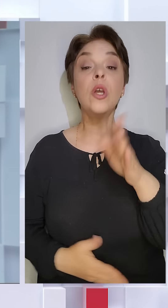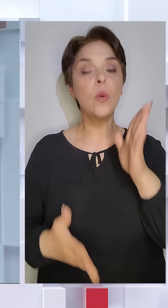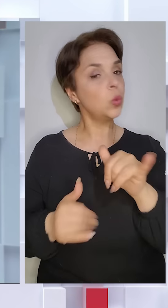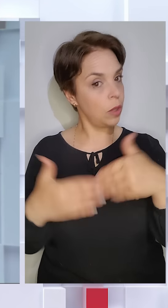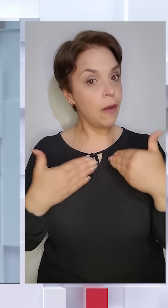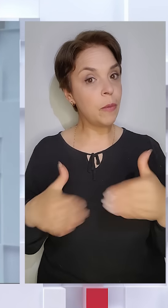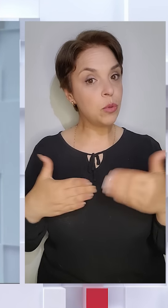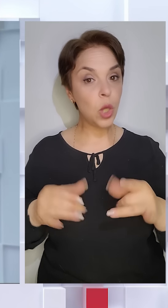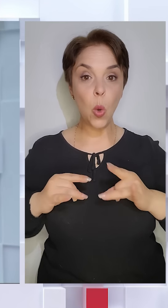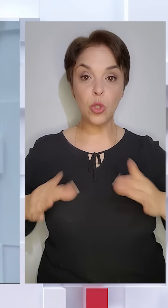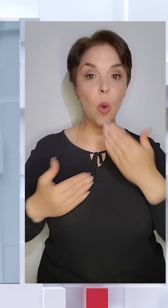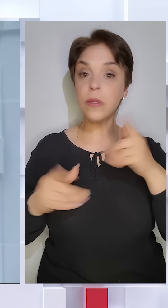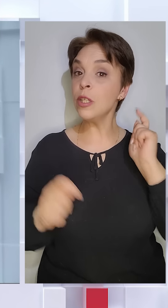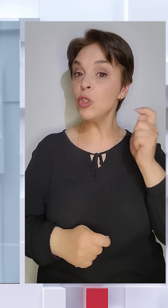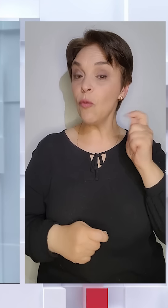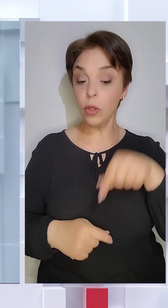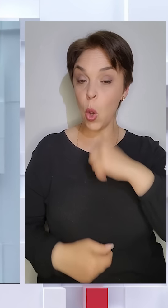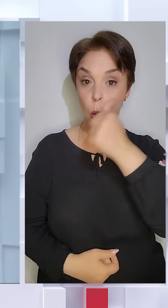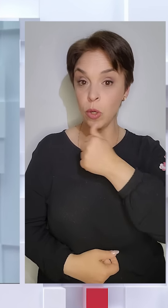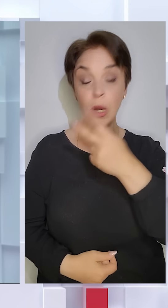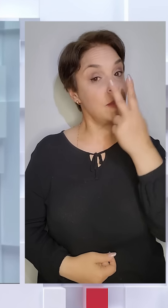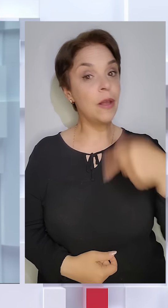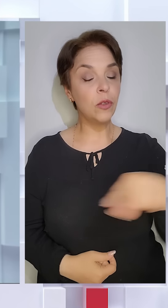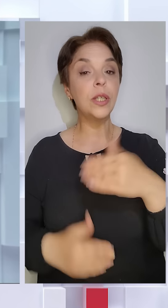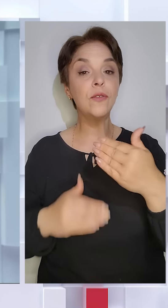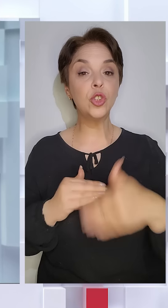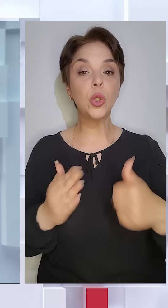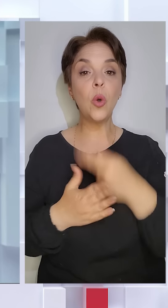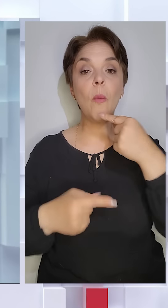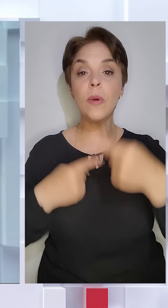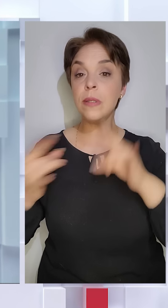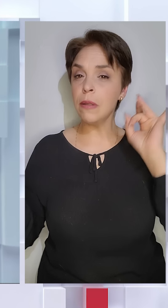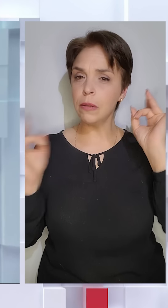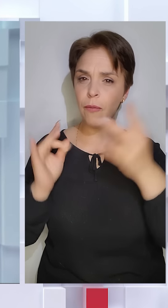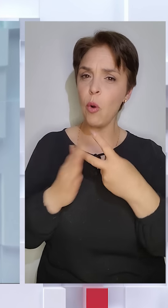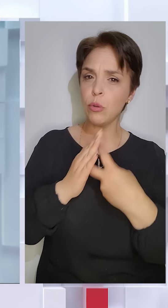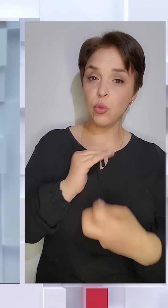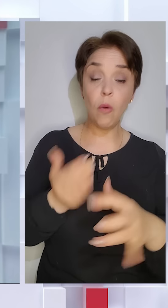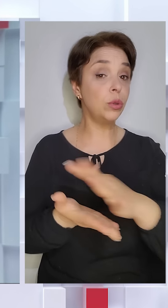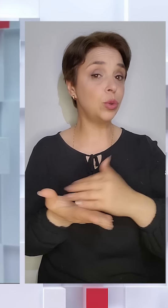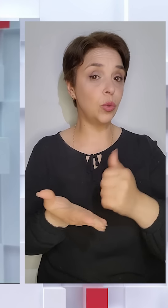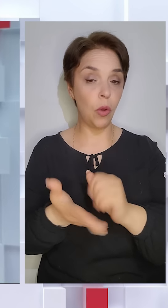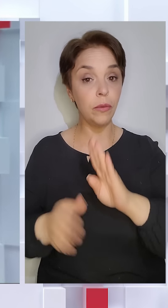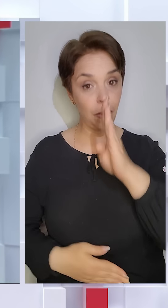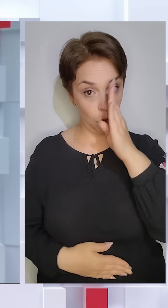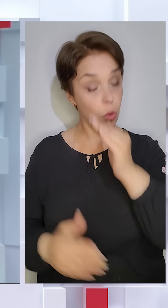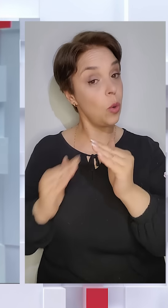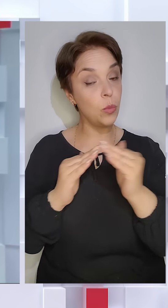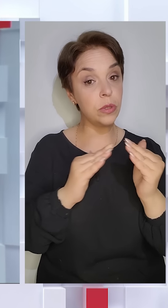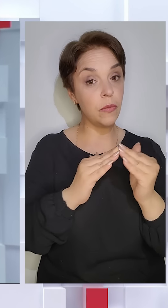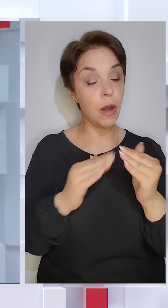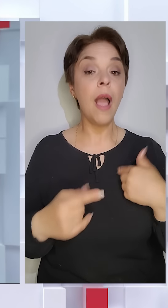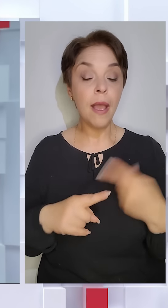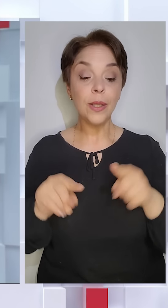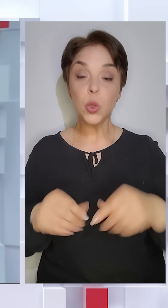випускні, урочисті останні дзвоники цьогоріч, і чи звикли вони вже до постійних тривог, сховищ, зруйнованих ворогом будівель. А я